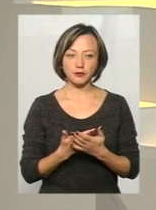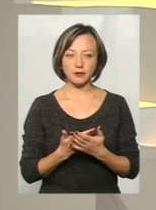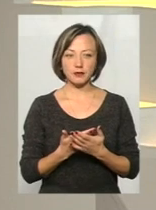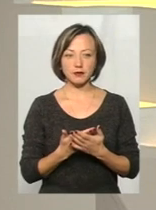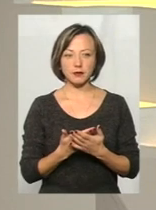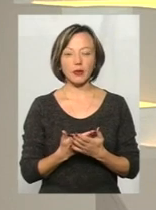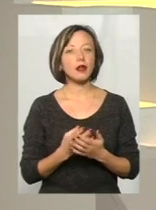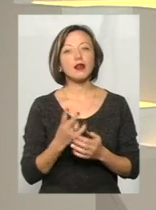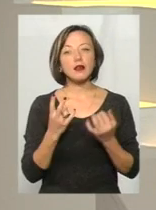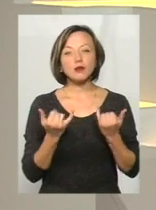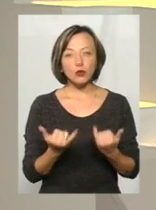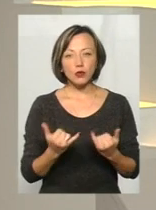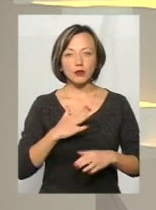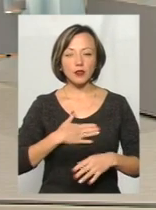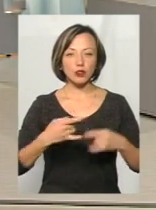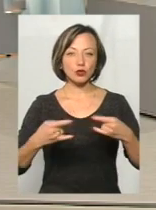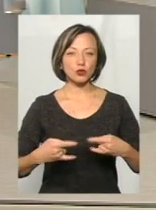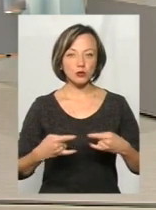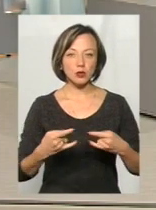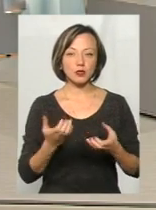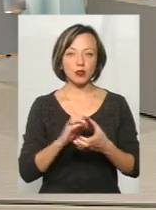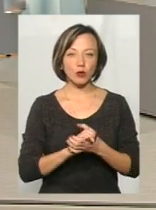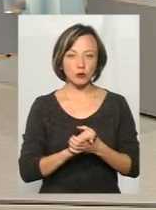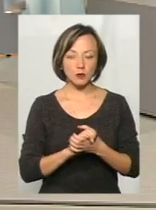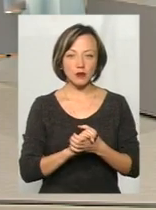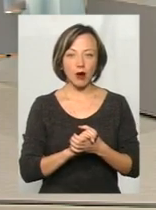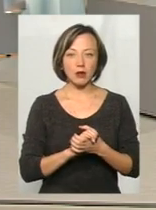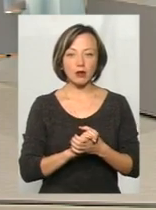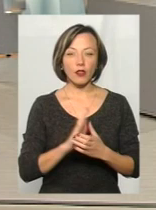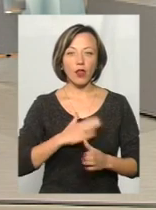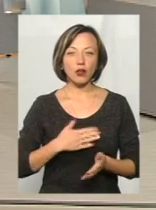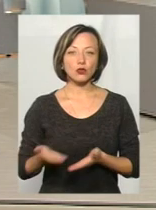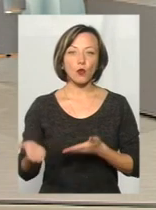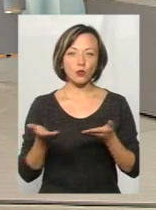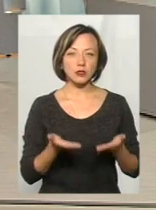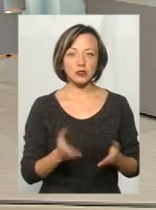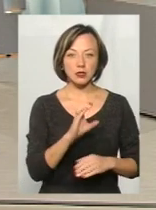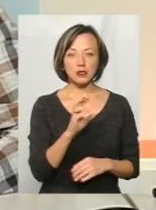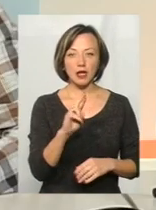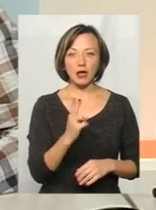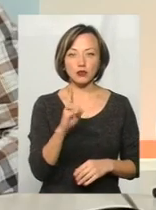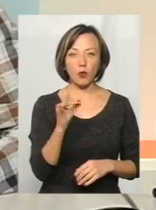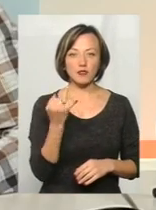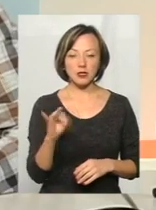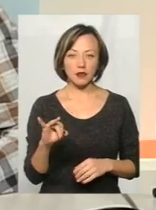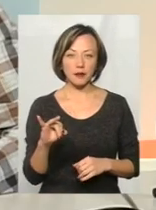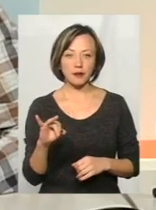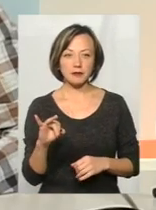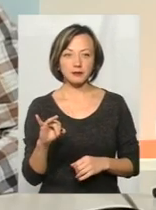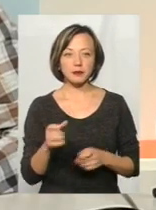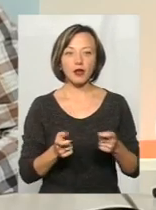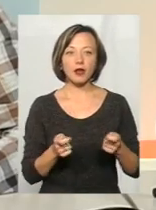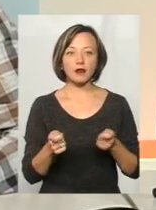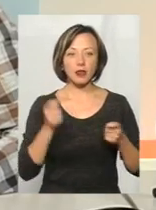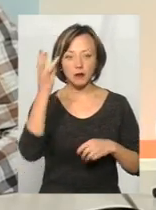Отже, сьогодні в нашій студії знайомтеся наші гості. Сергій Яцковський, він нас